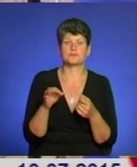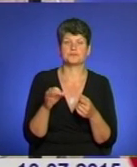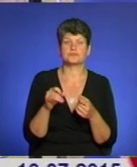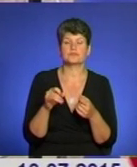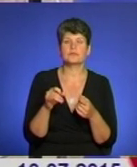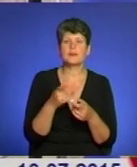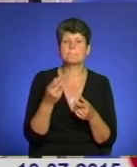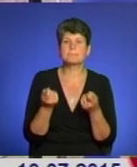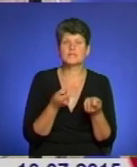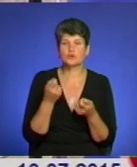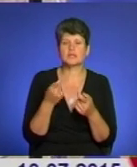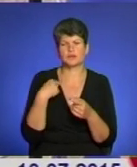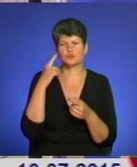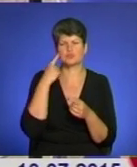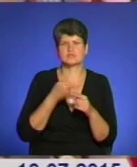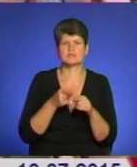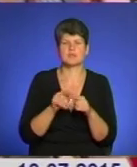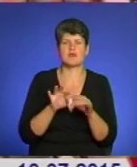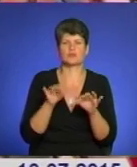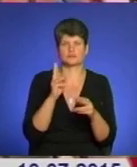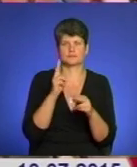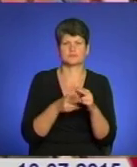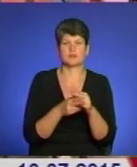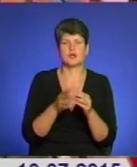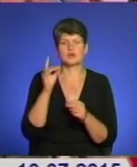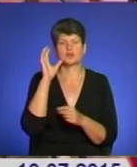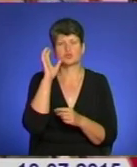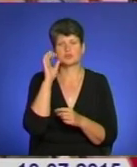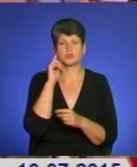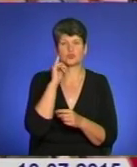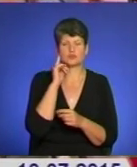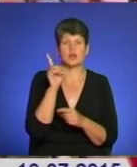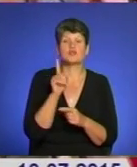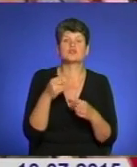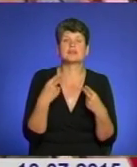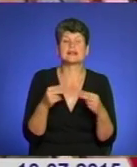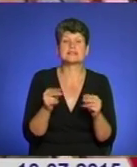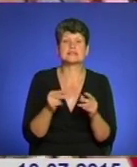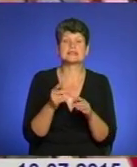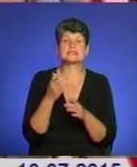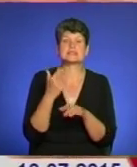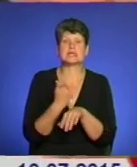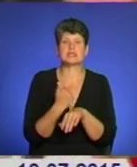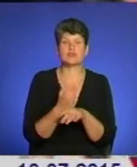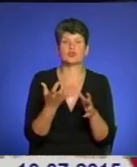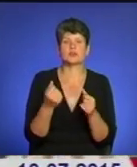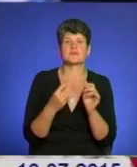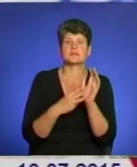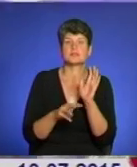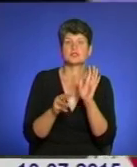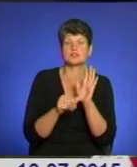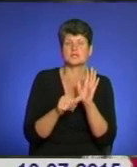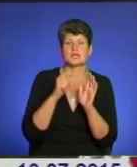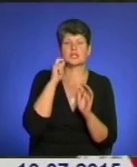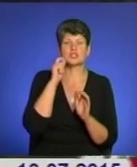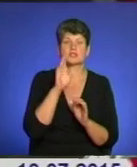впевнений, що ці справи будуть доведені. Слухала і думала, а що від реалізації стратегії отримає 86-річна